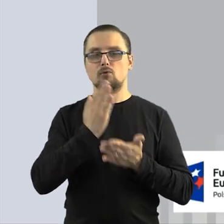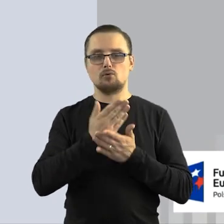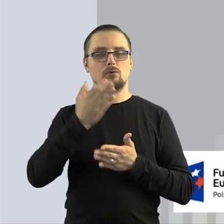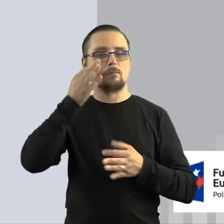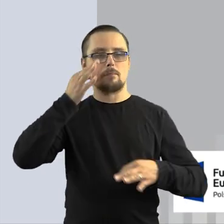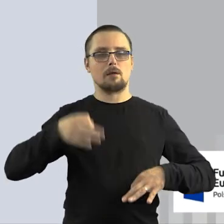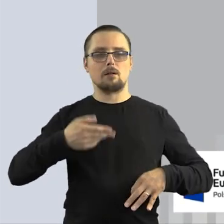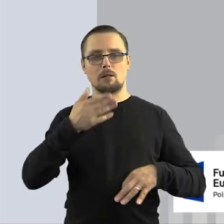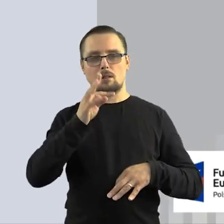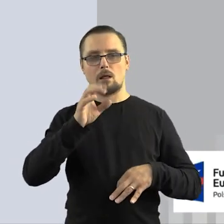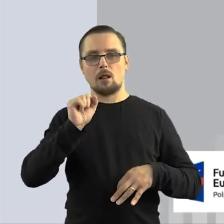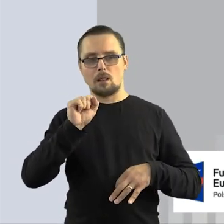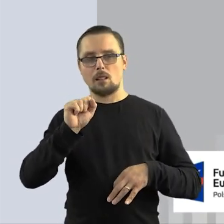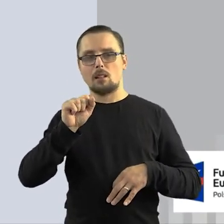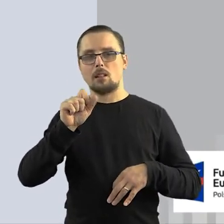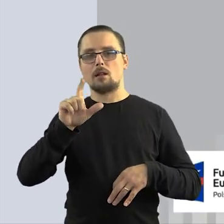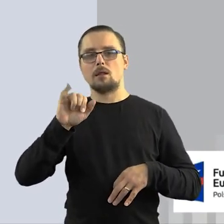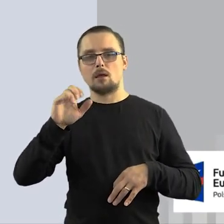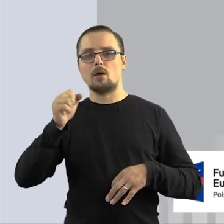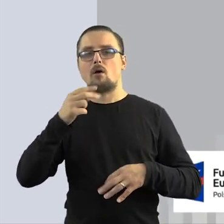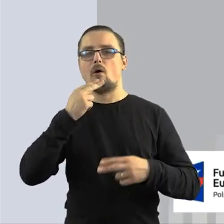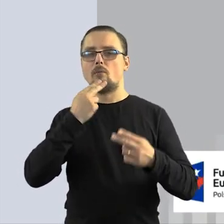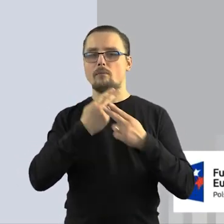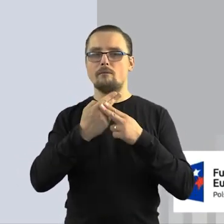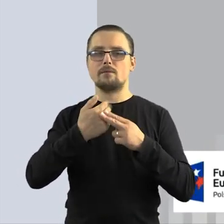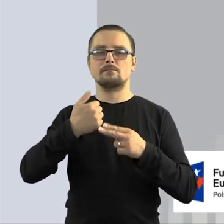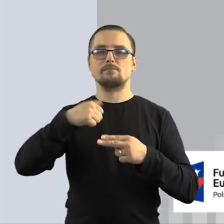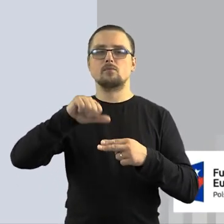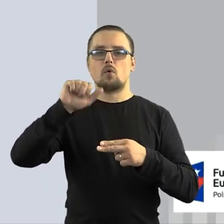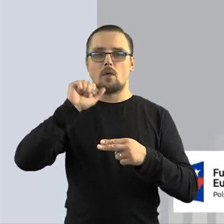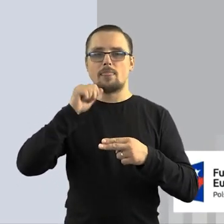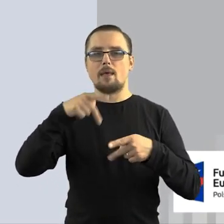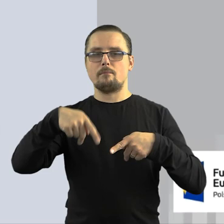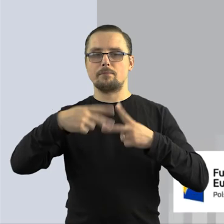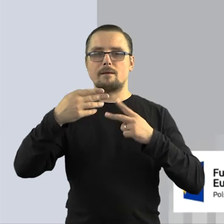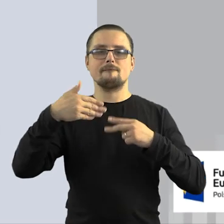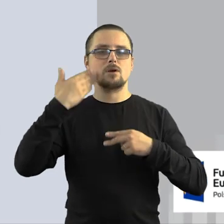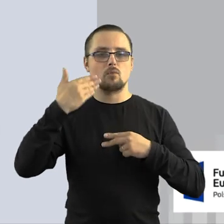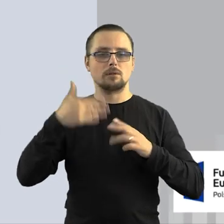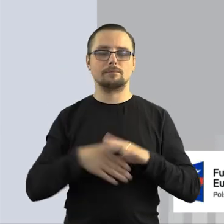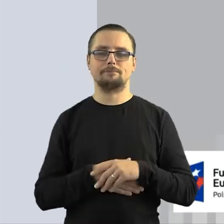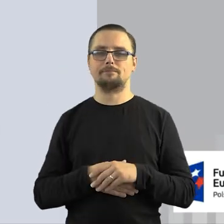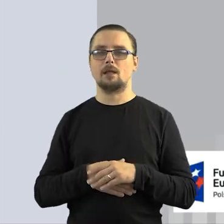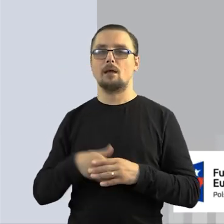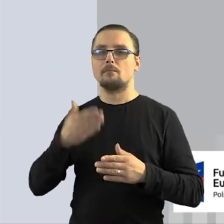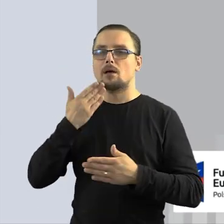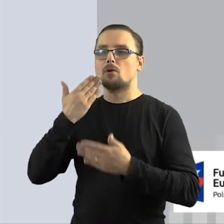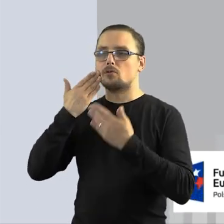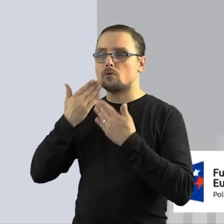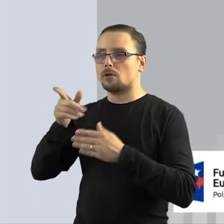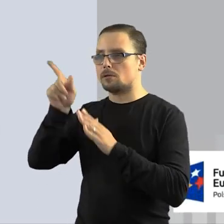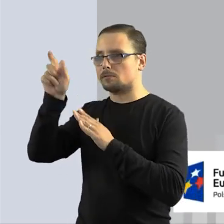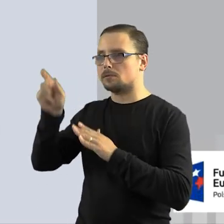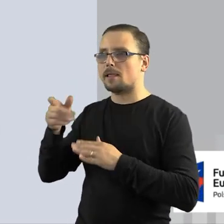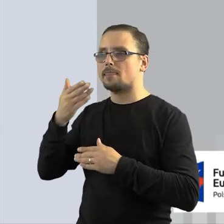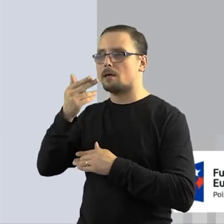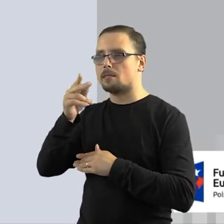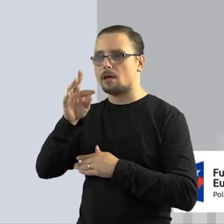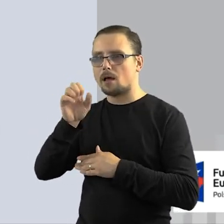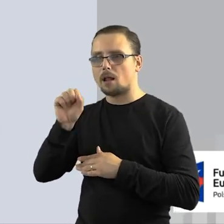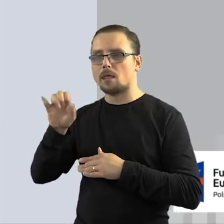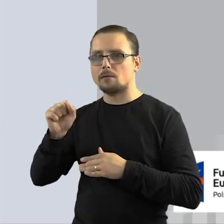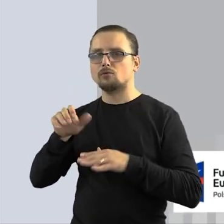już odpowiedziała też przy okazji poprzedniego webinarium. Chciałam Ci, Natalia, bardzo podziękować za